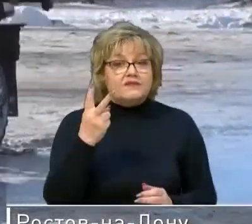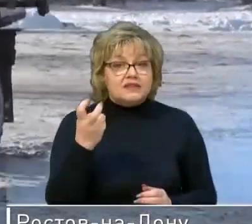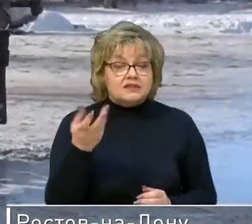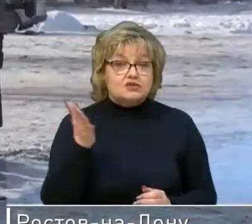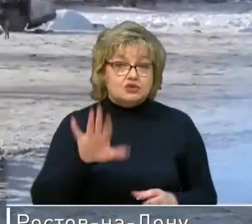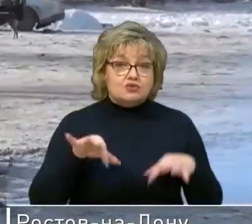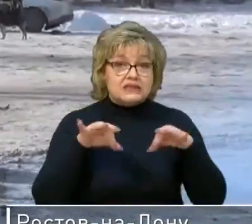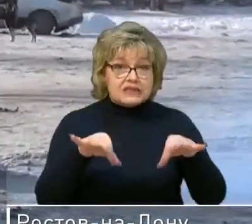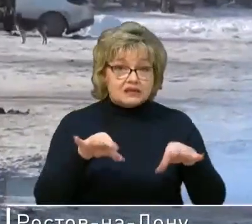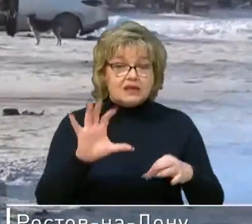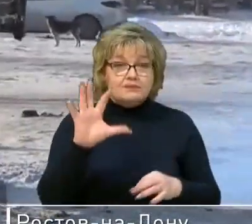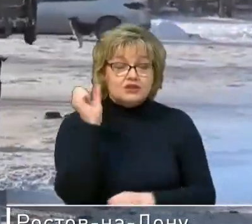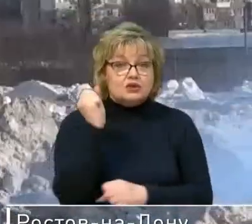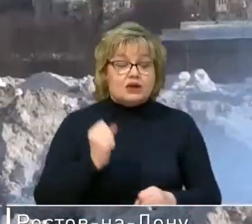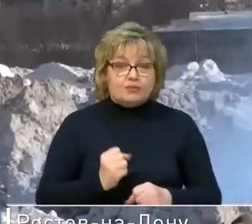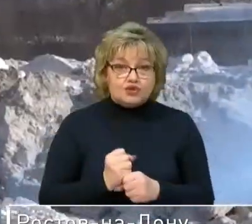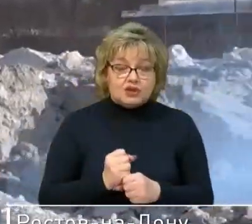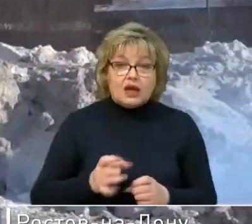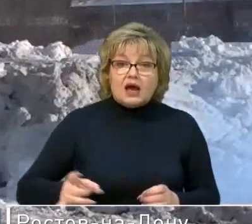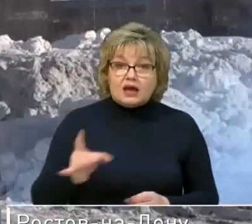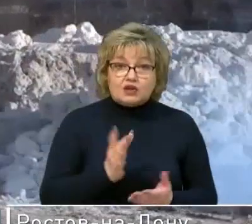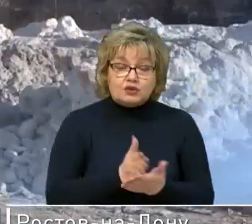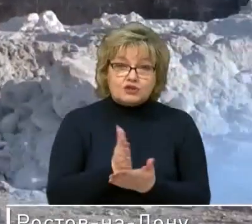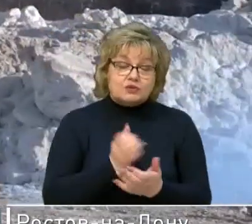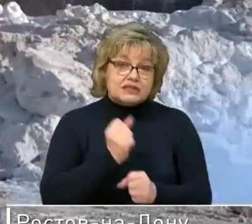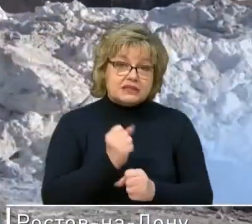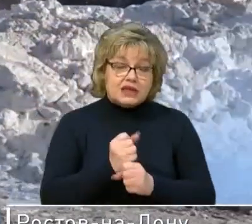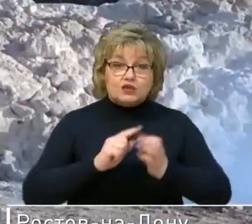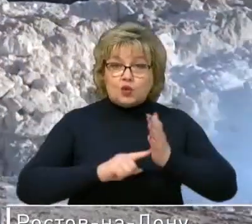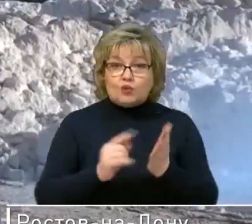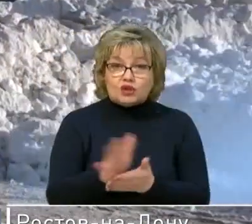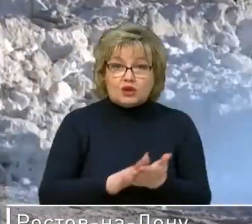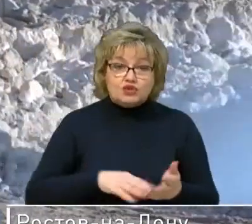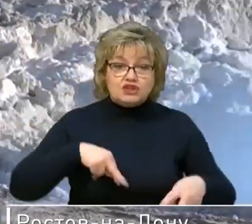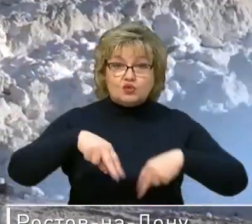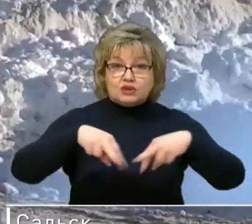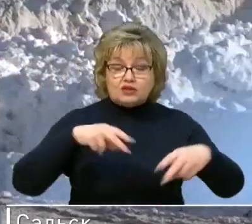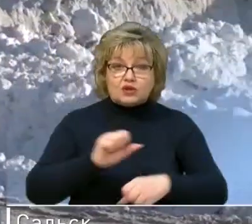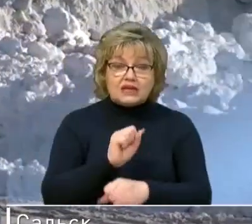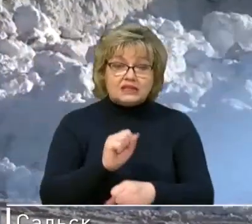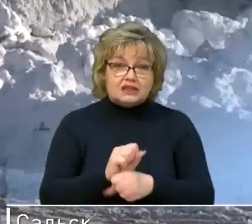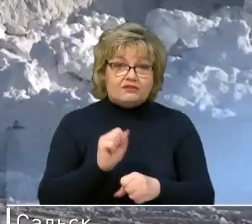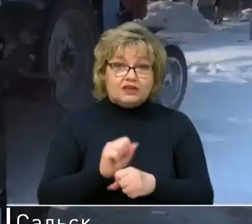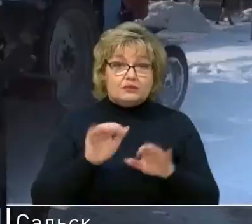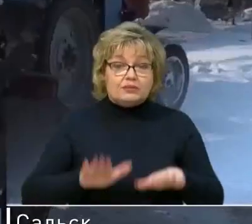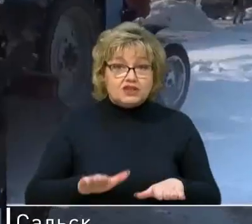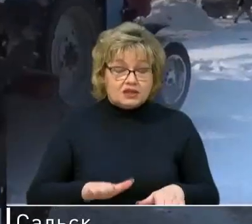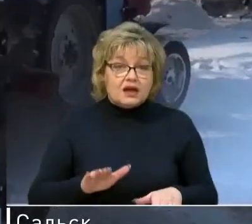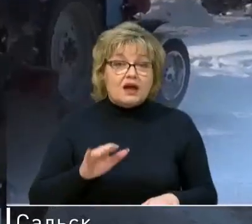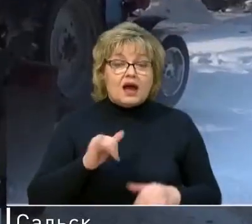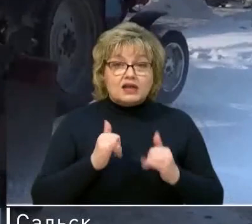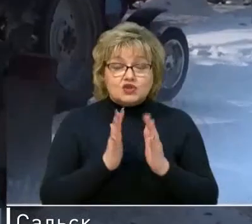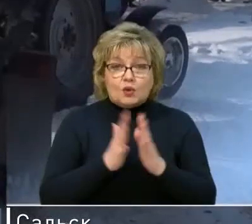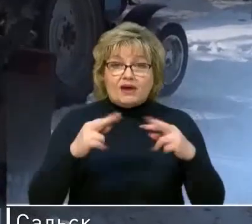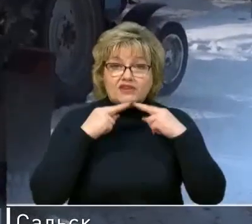спецтехники и 500 рабочих. Районными службами сделан упор на очистку тротуаров и остановочных комплексов. Особое